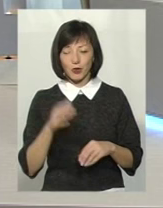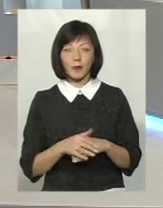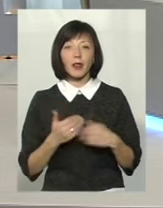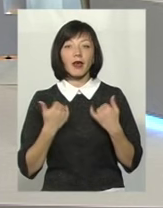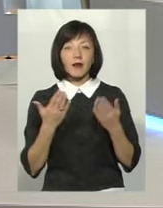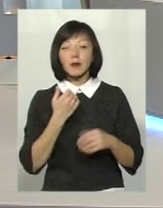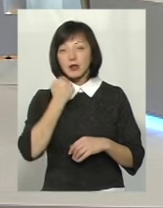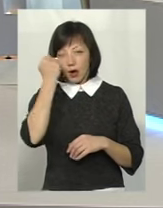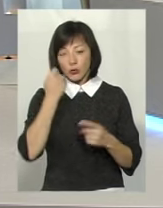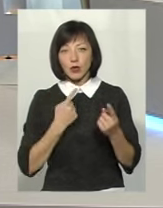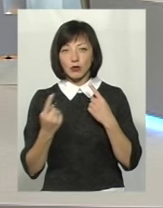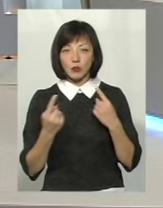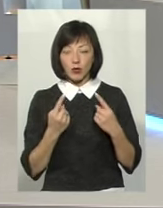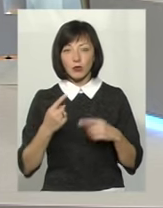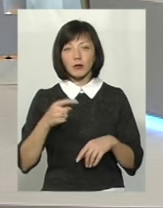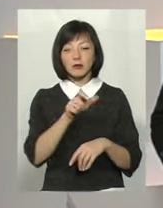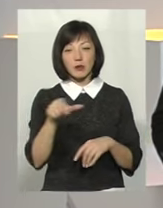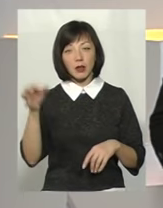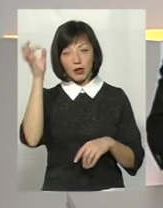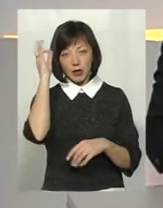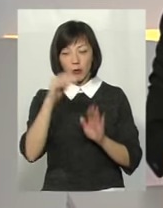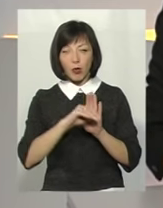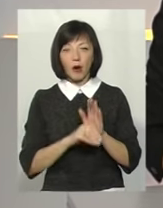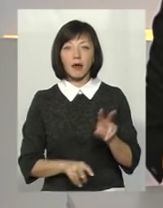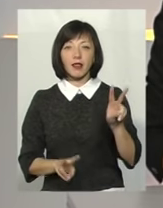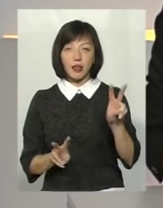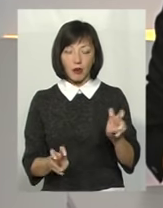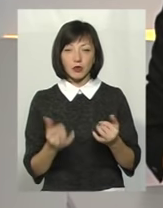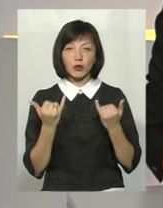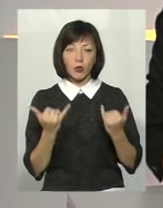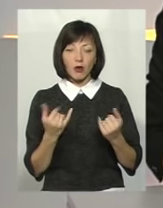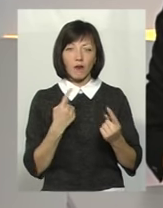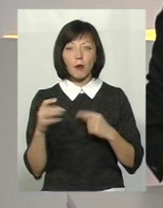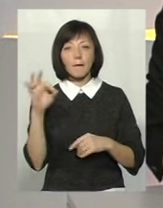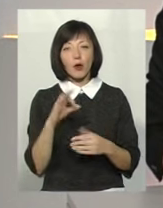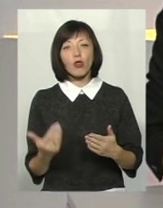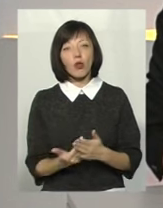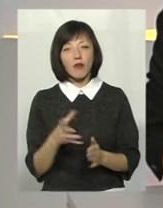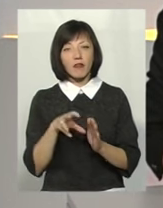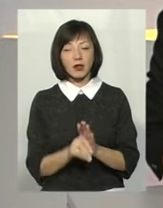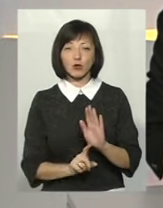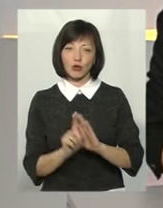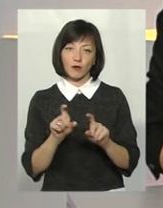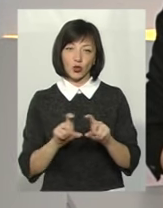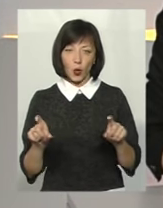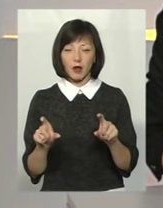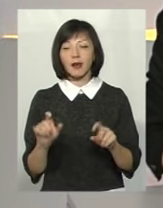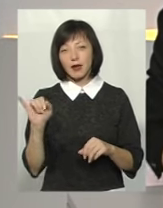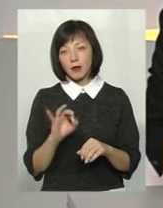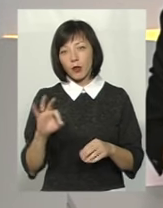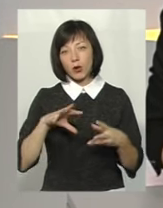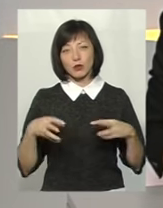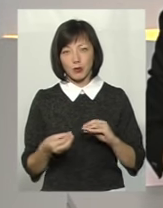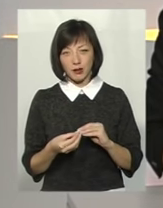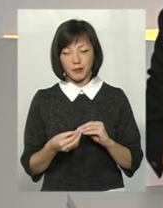дякую за цю розмову. Глядачам нагадаю, що це була програма «Тема». І сьогодні ми говорили про нововведення у початковій школі. І, власне, про